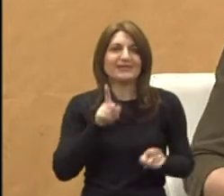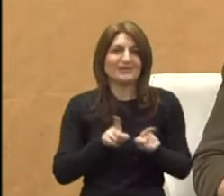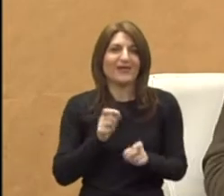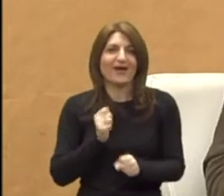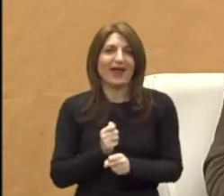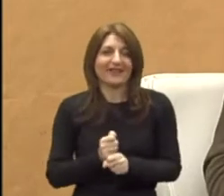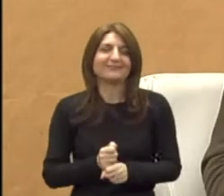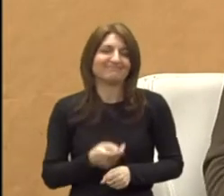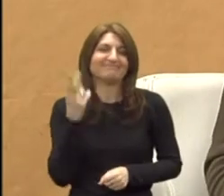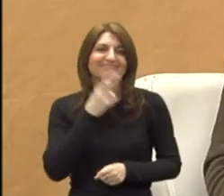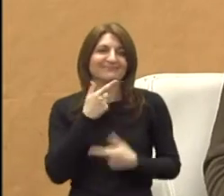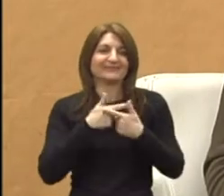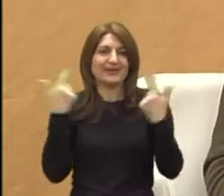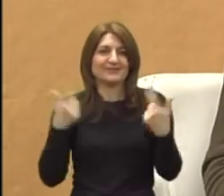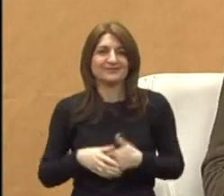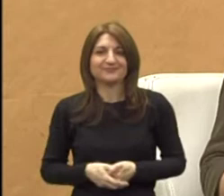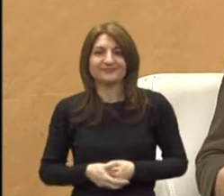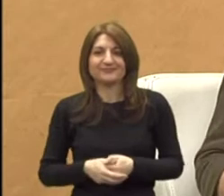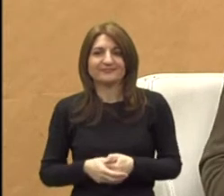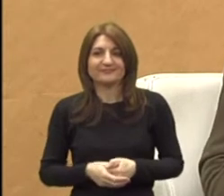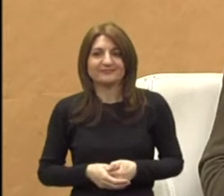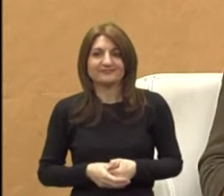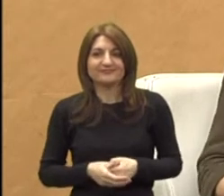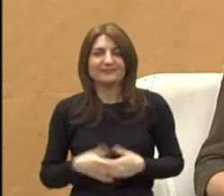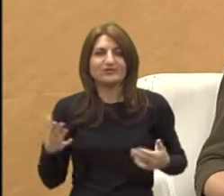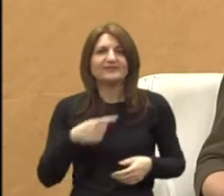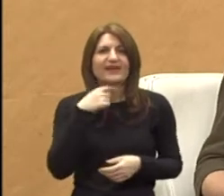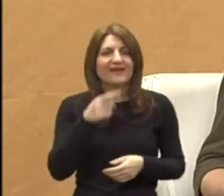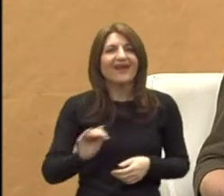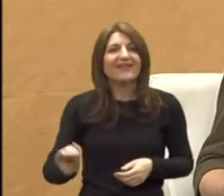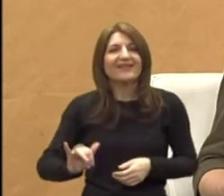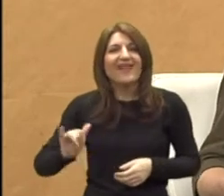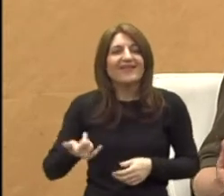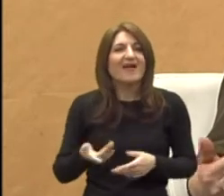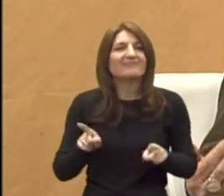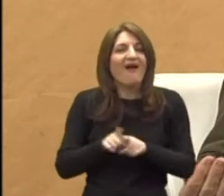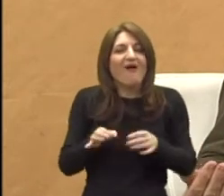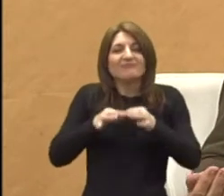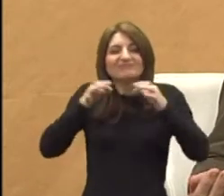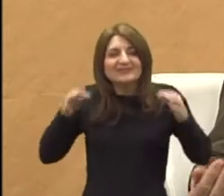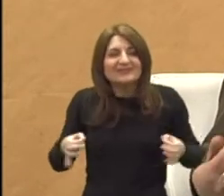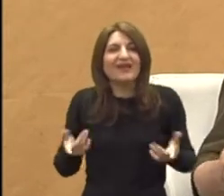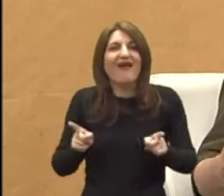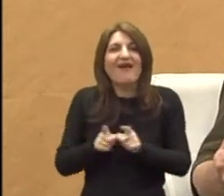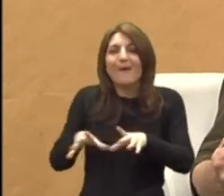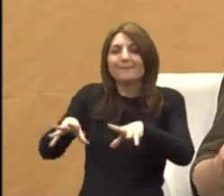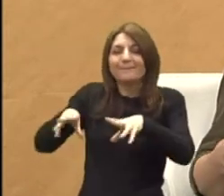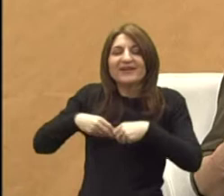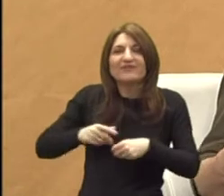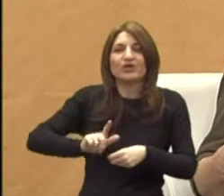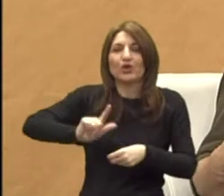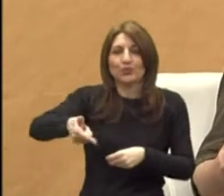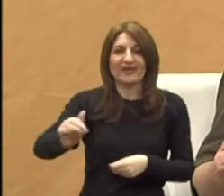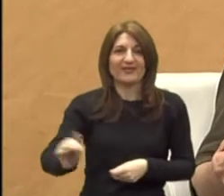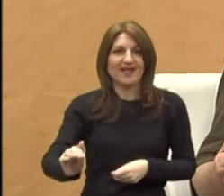Razumijemo se potpuno. Ovo što ste vi rekli, djete, iskreno djete će prihvatiti drugo djete. Sad ovisi